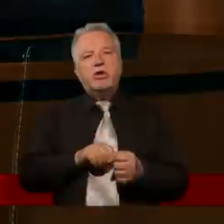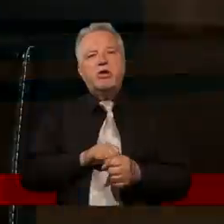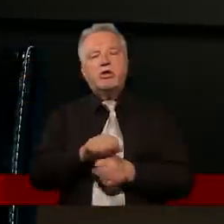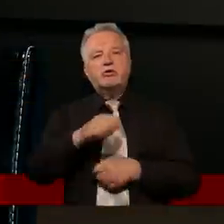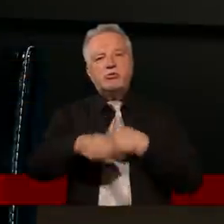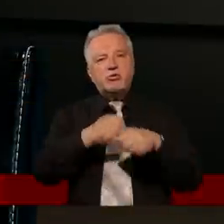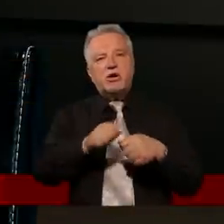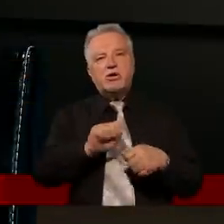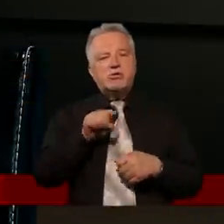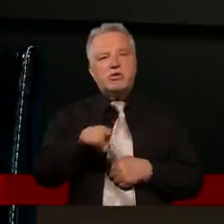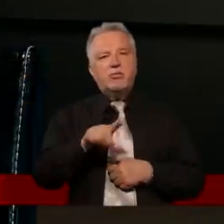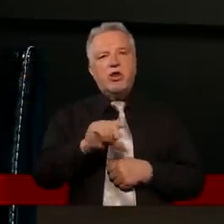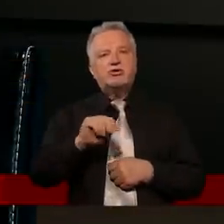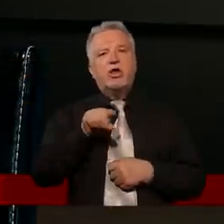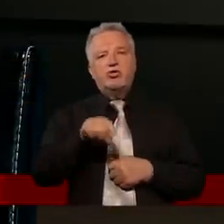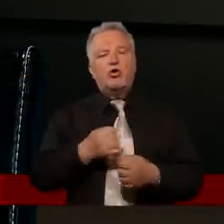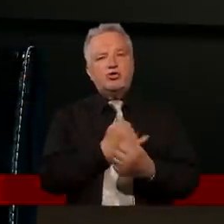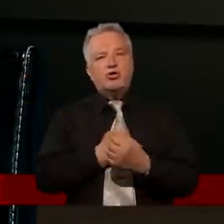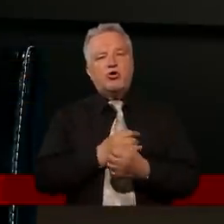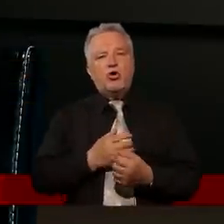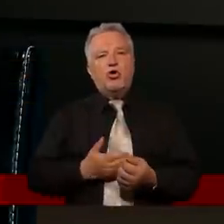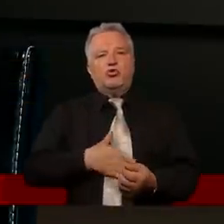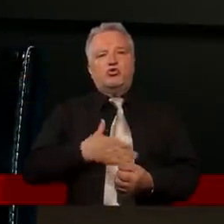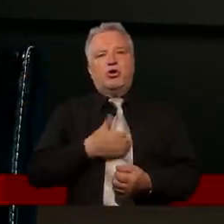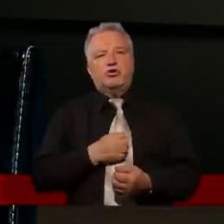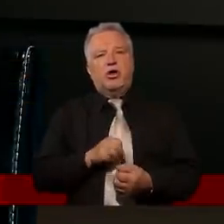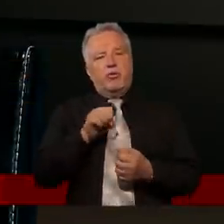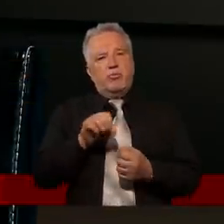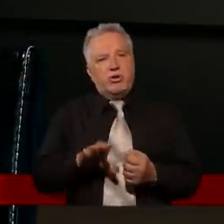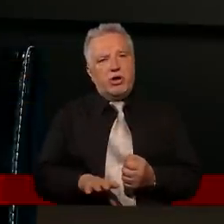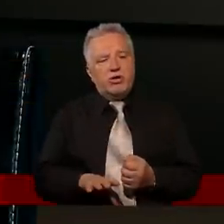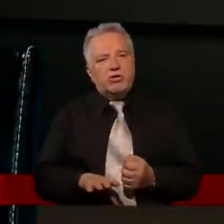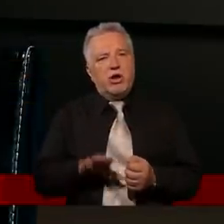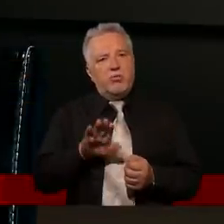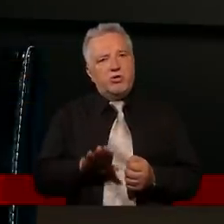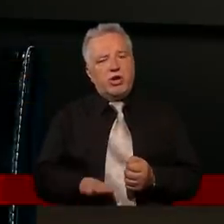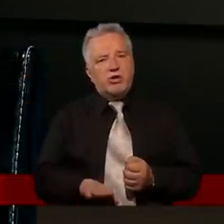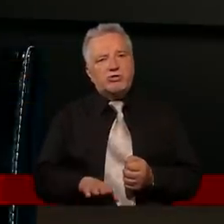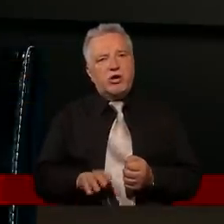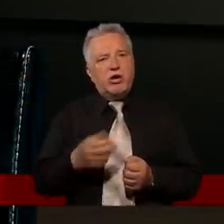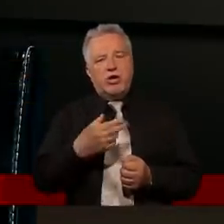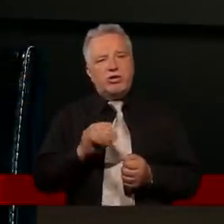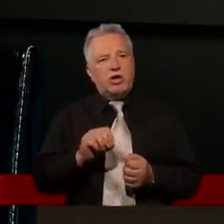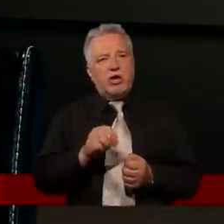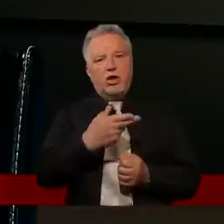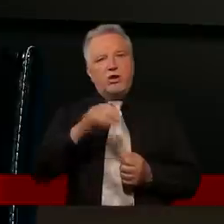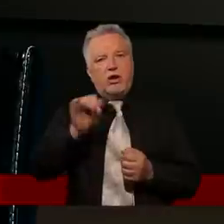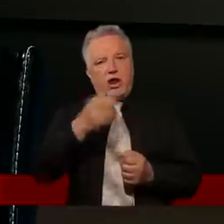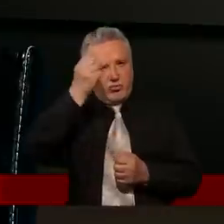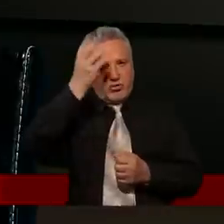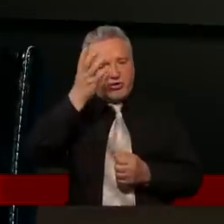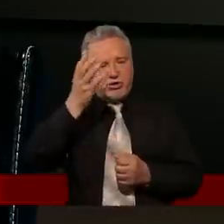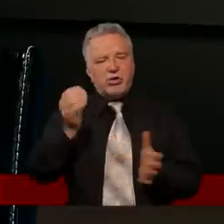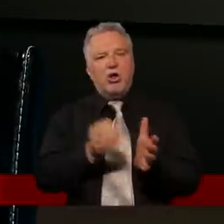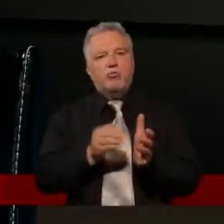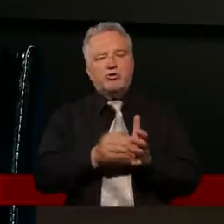dziecko czuje się mniejsze, może gorsze, na pewno nie takie mądre. Czyli potrzebuje